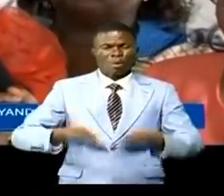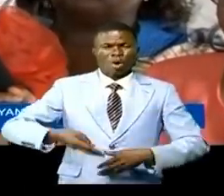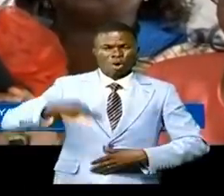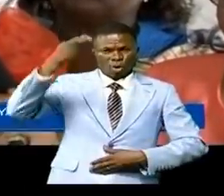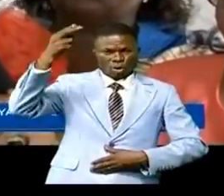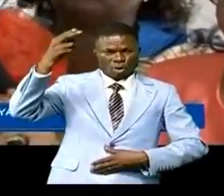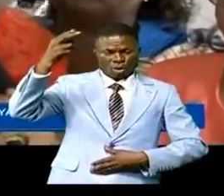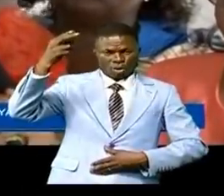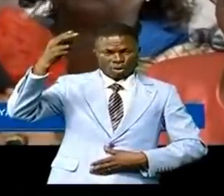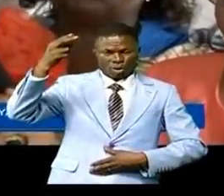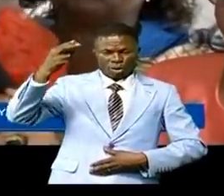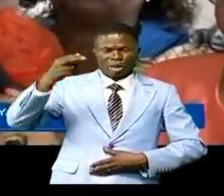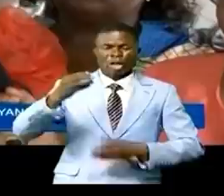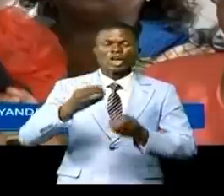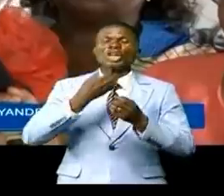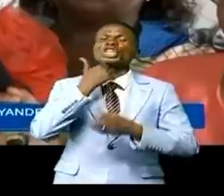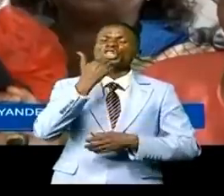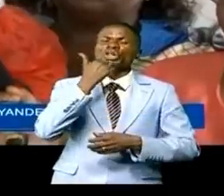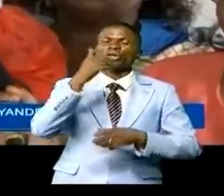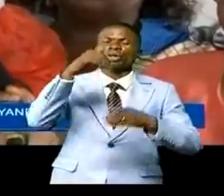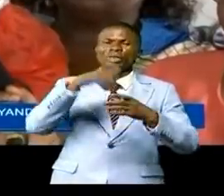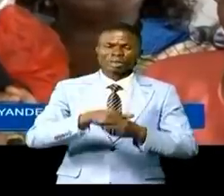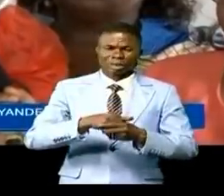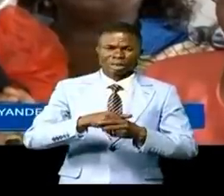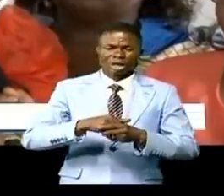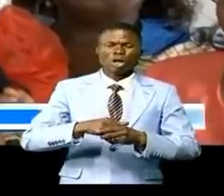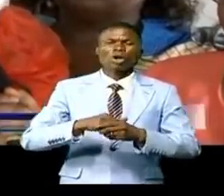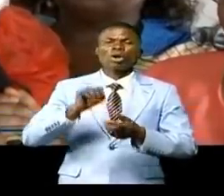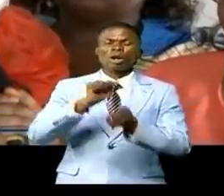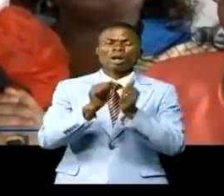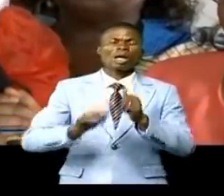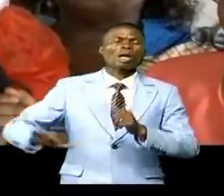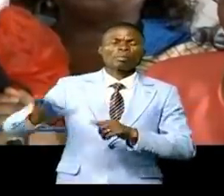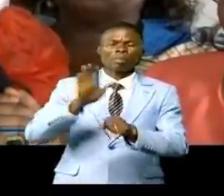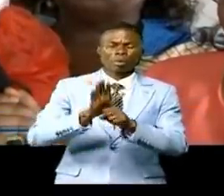noblesse au sein du concert des nations